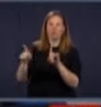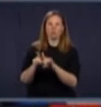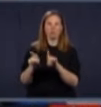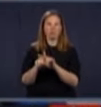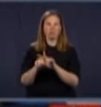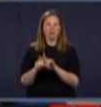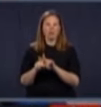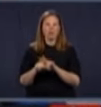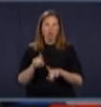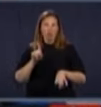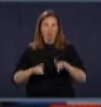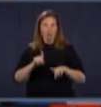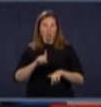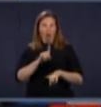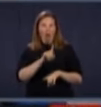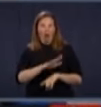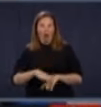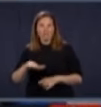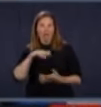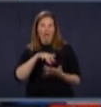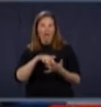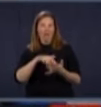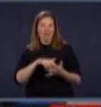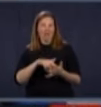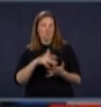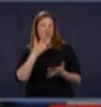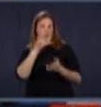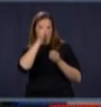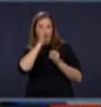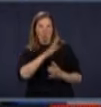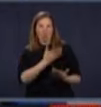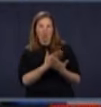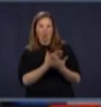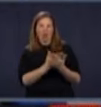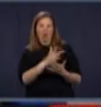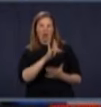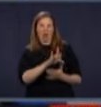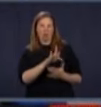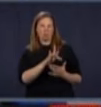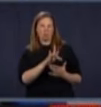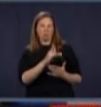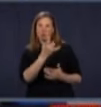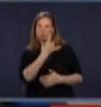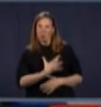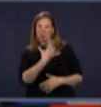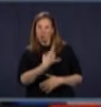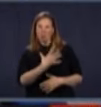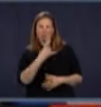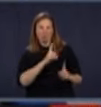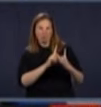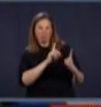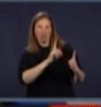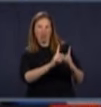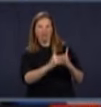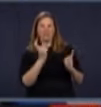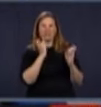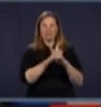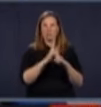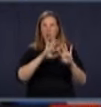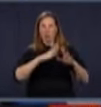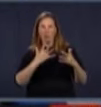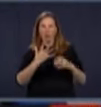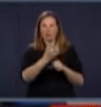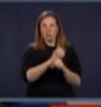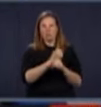qui pourraient décrocher au niveau scolaire parce qu'ils n'ont pas eu ce contact-là, il va falloir qu'on ait des stratégies particulières pour les rejoindre.